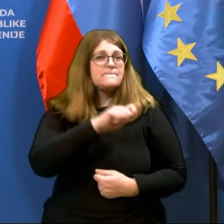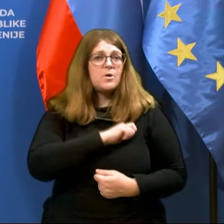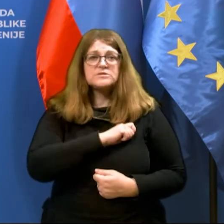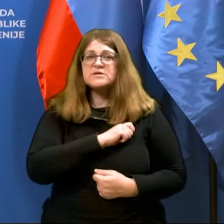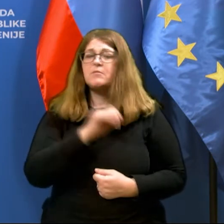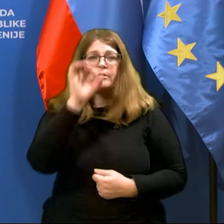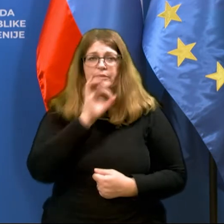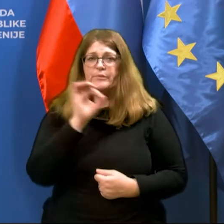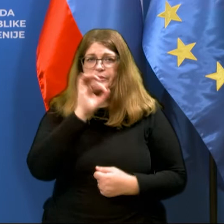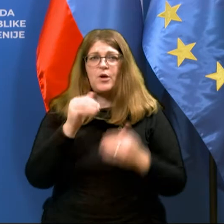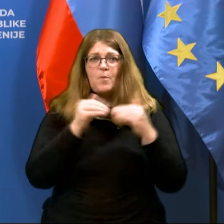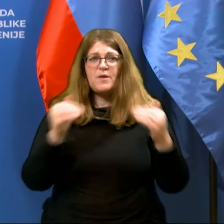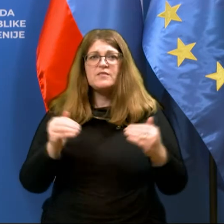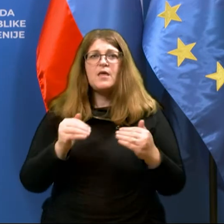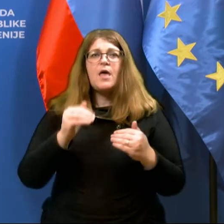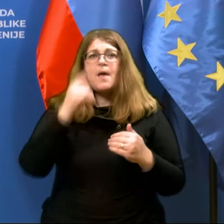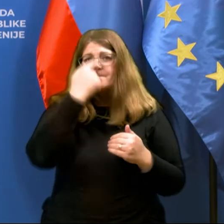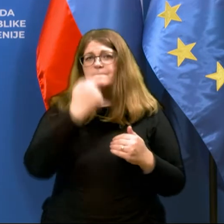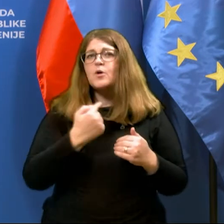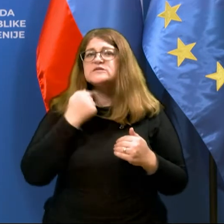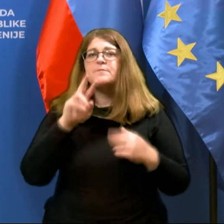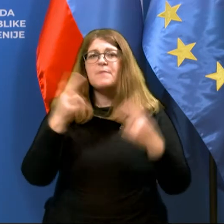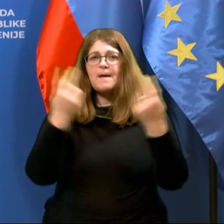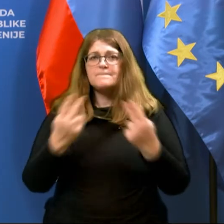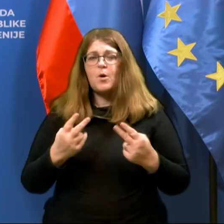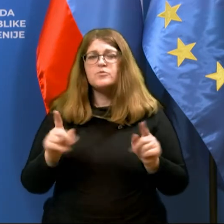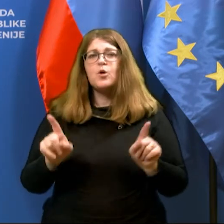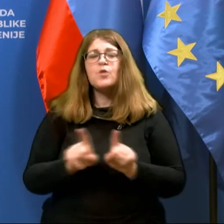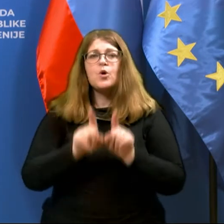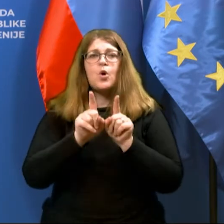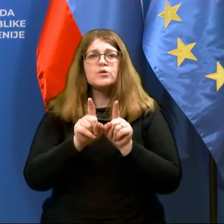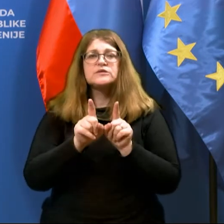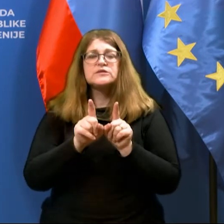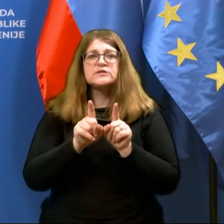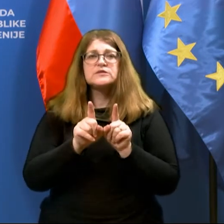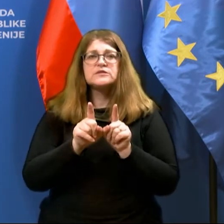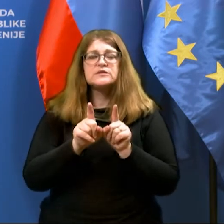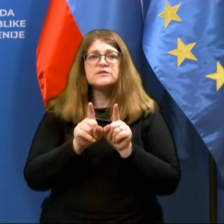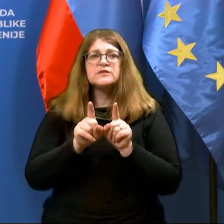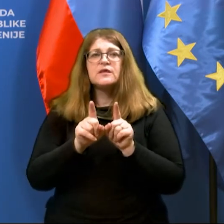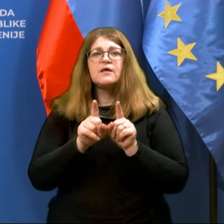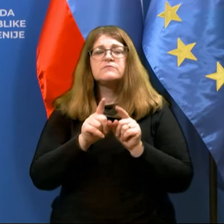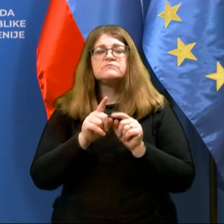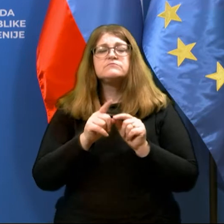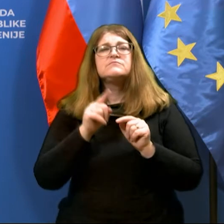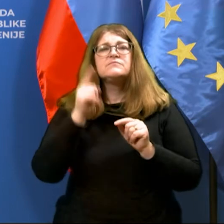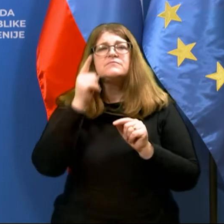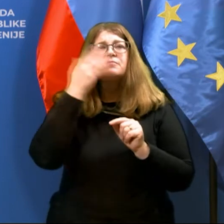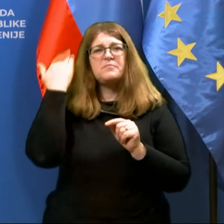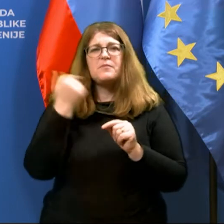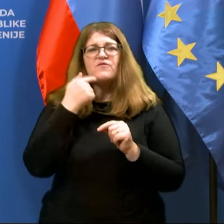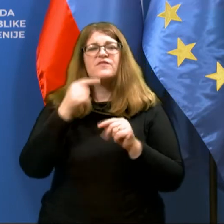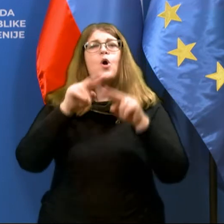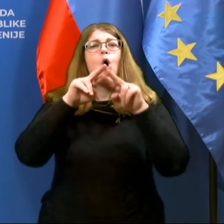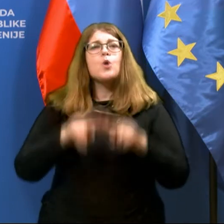ene, ne druge omejitve. Portugalska ima podobno omejitev, kot sem že povedal prej, z imenom v stani doma, torej predvideva se